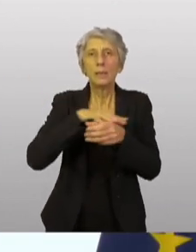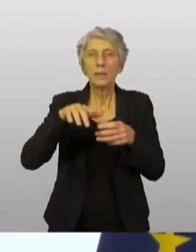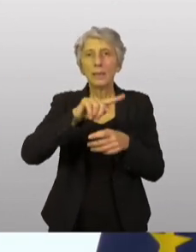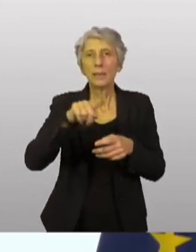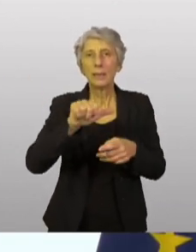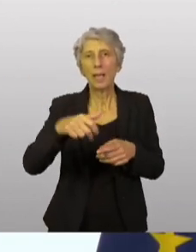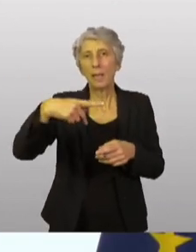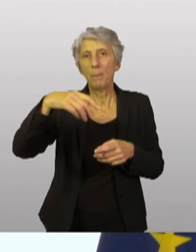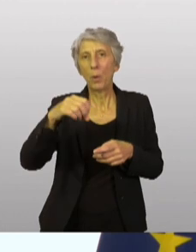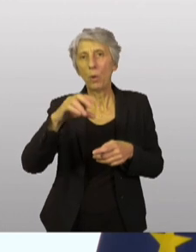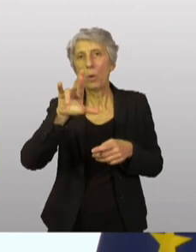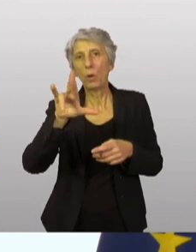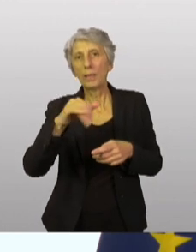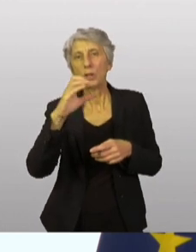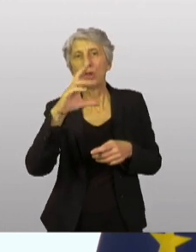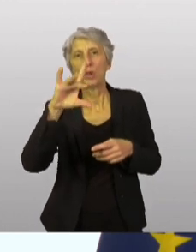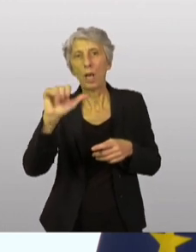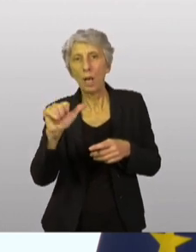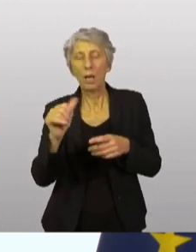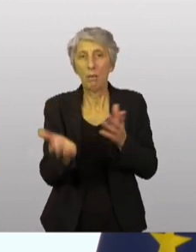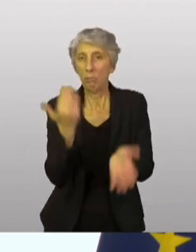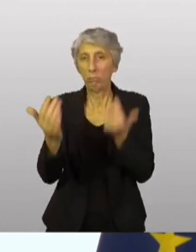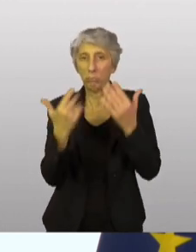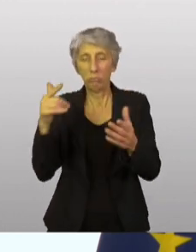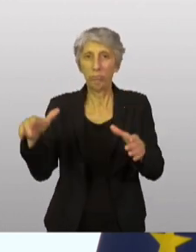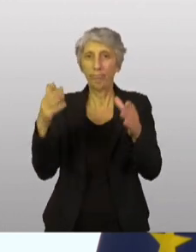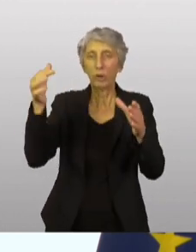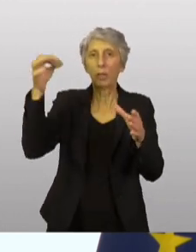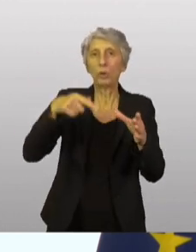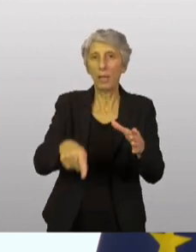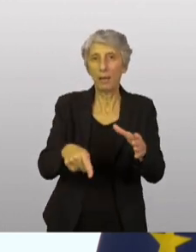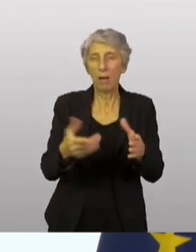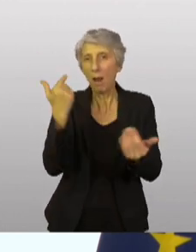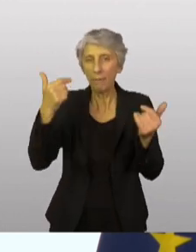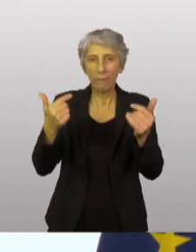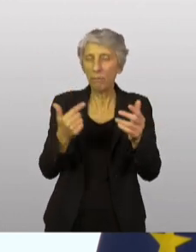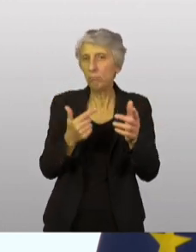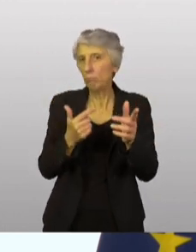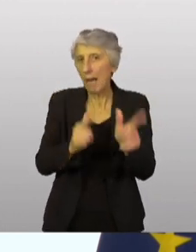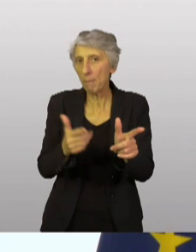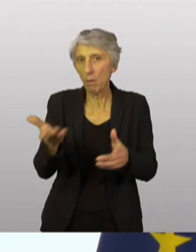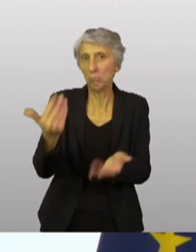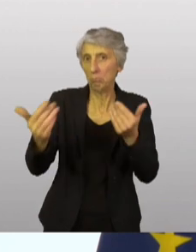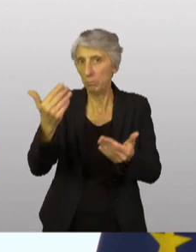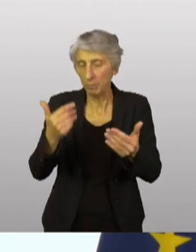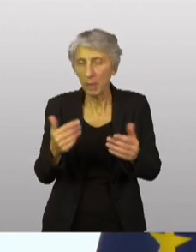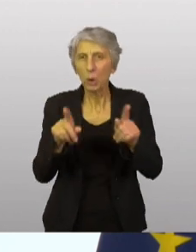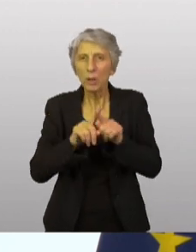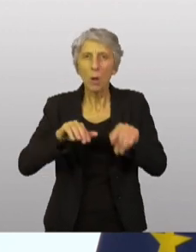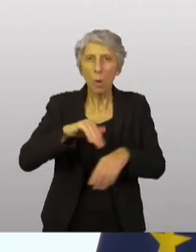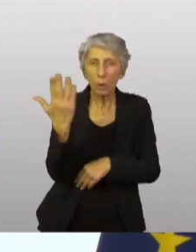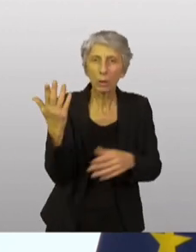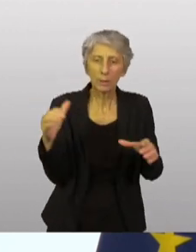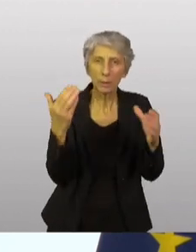Zaporizhia et l'exploitation en toute sécurité des autres stations